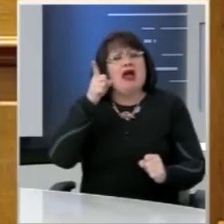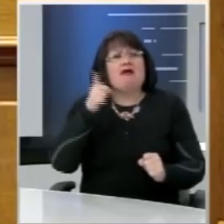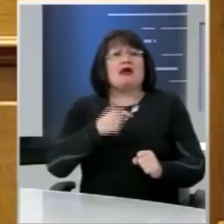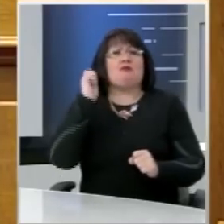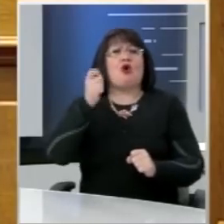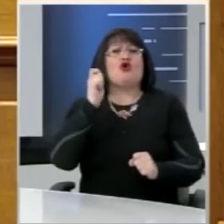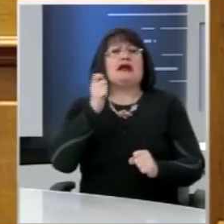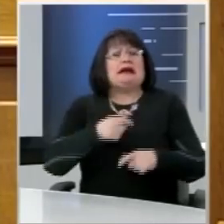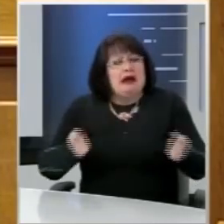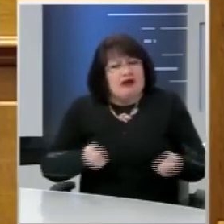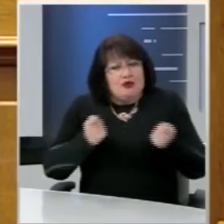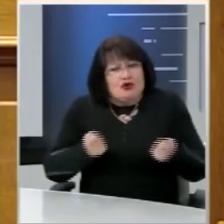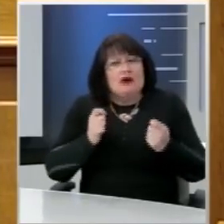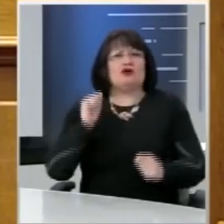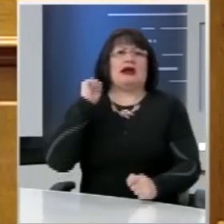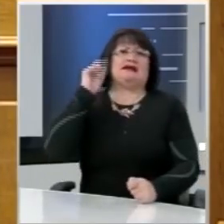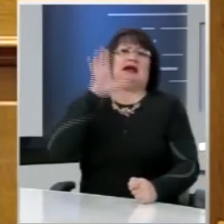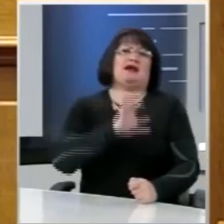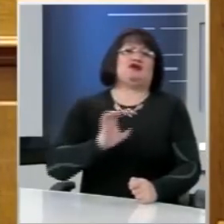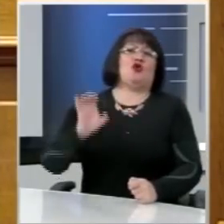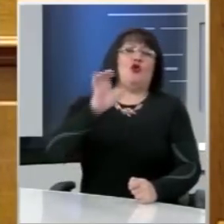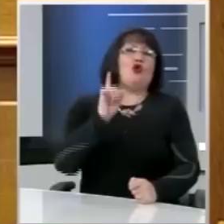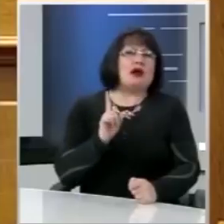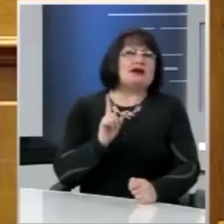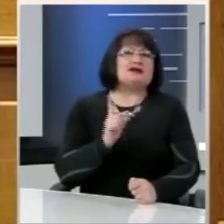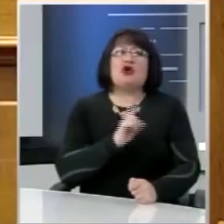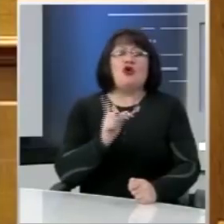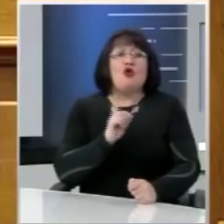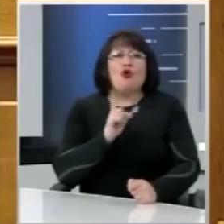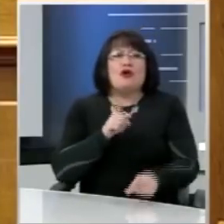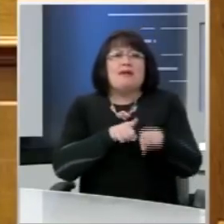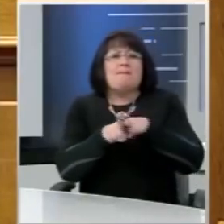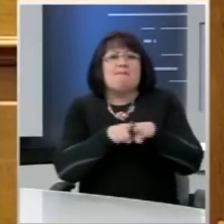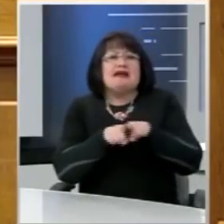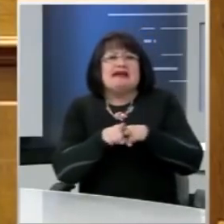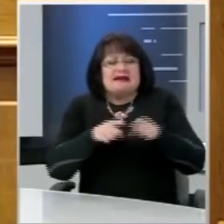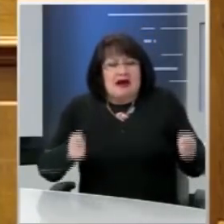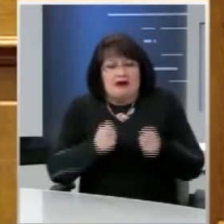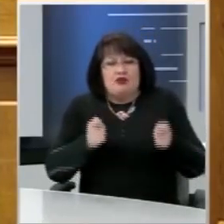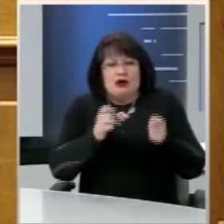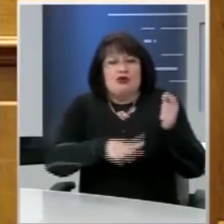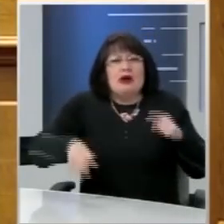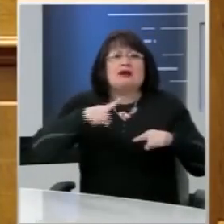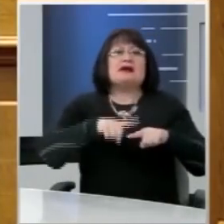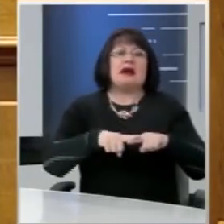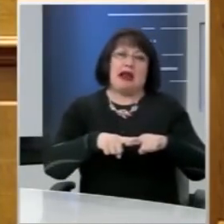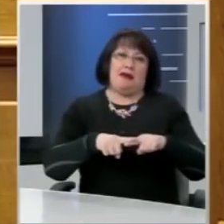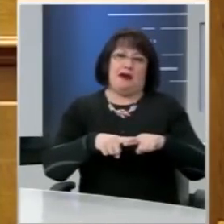πολιτικά τεκτενόμενα σε αυτές τις χώρες και όχι με βάση τα τεκτενόμενα στην Ελλάδα.